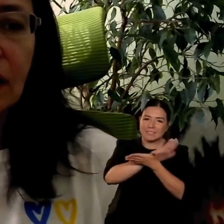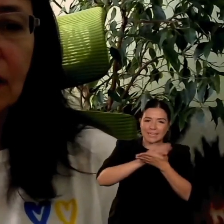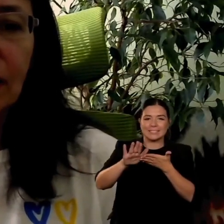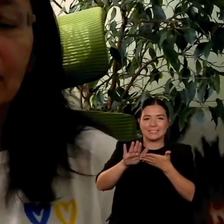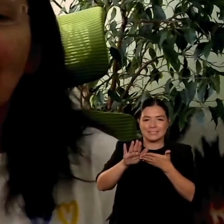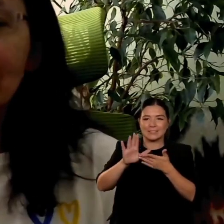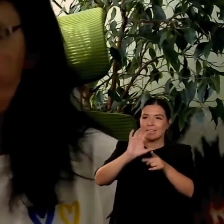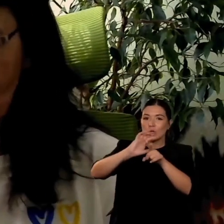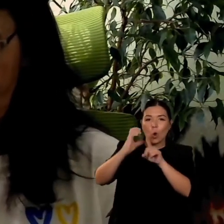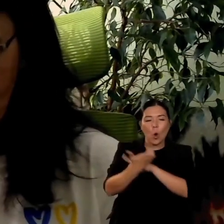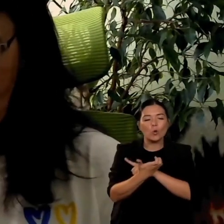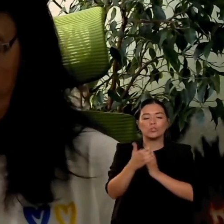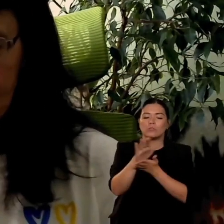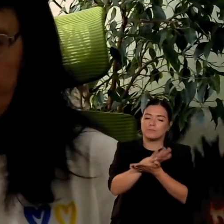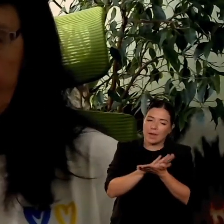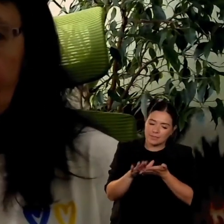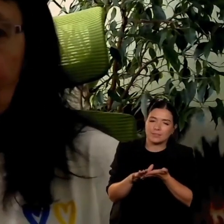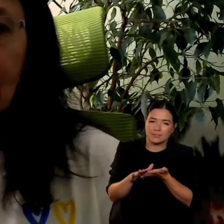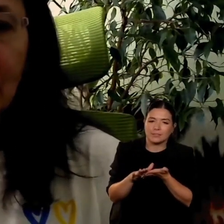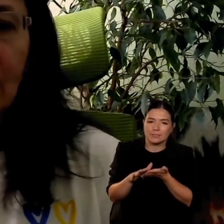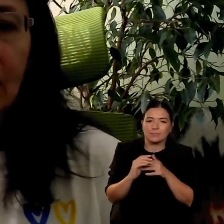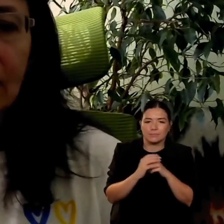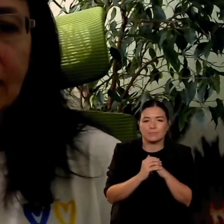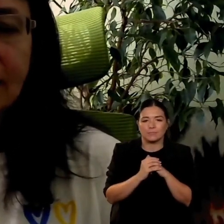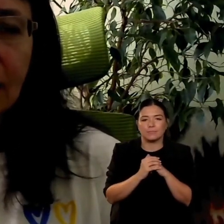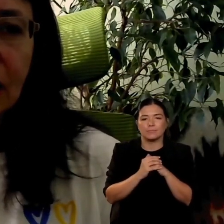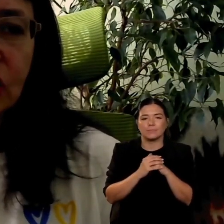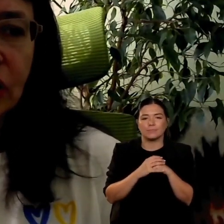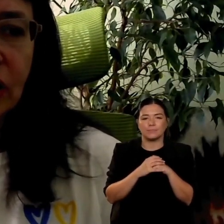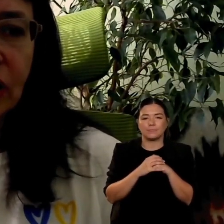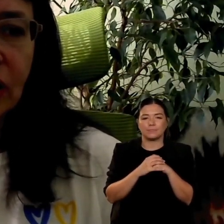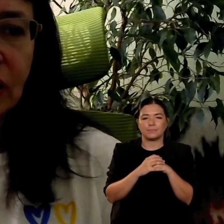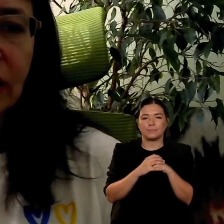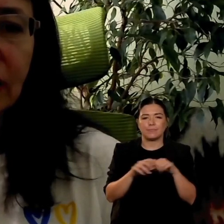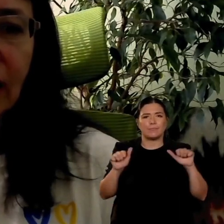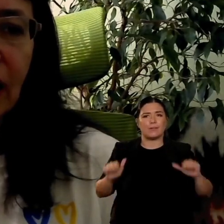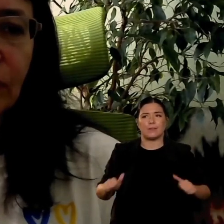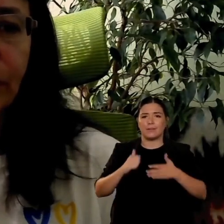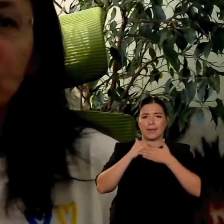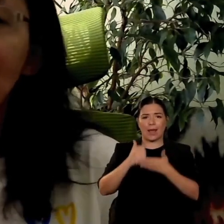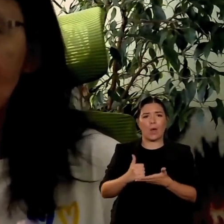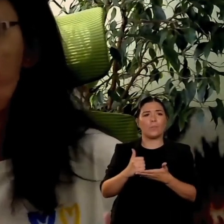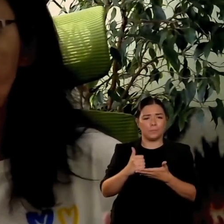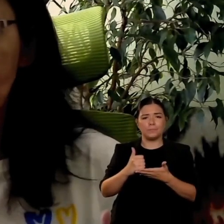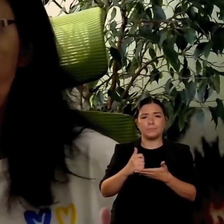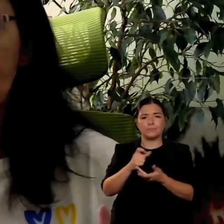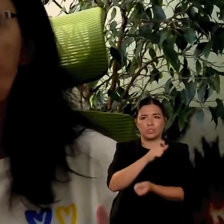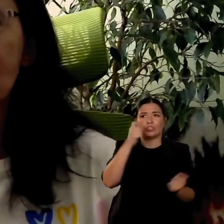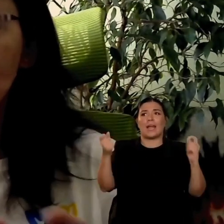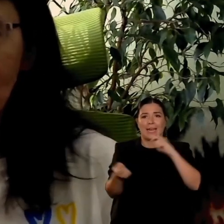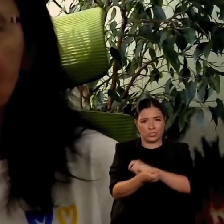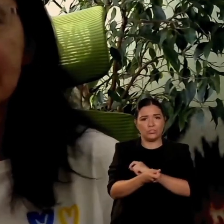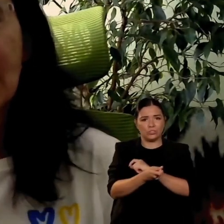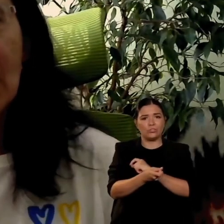persone pensano sovra il mondo e come possono interattuare le une con le altre sarebbe meraviglioso